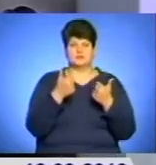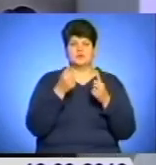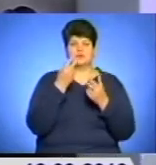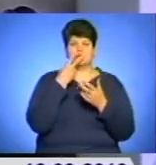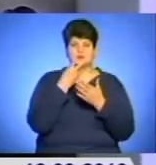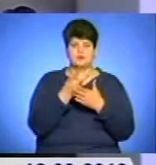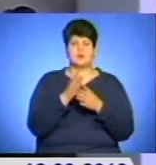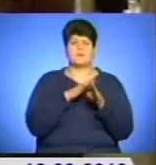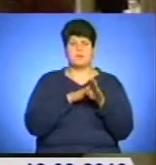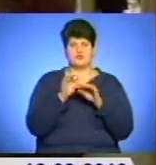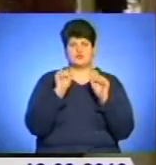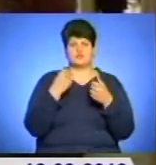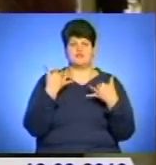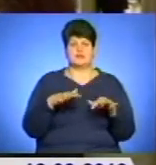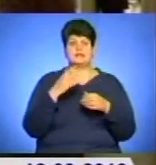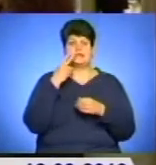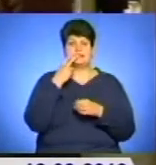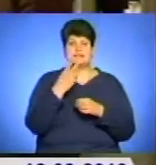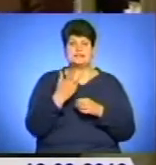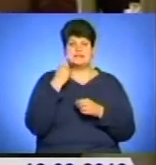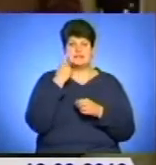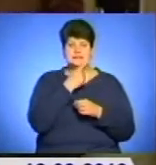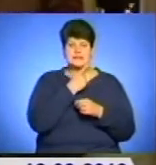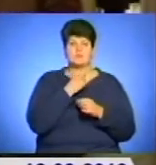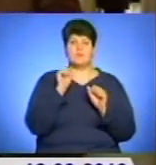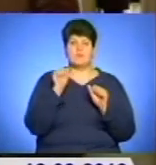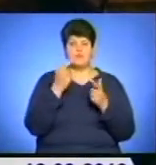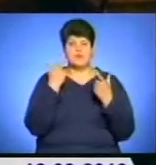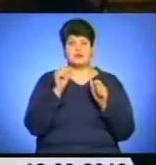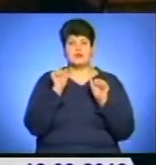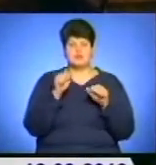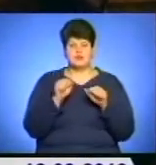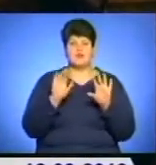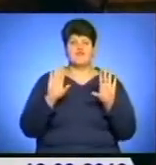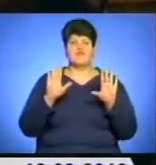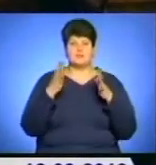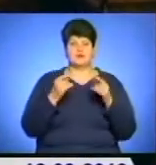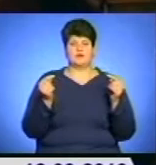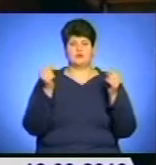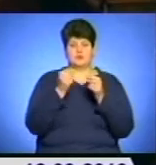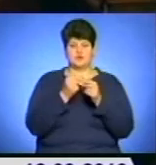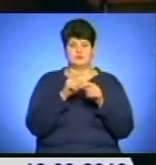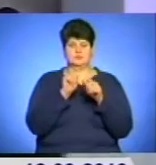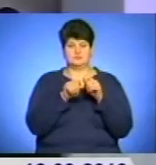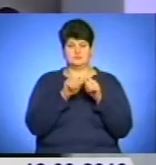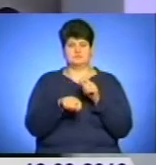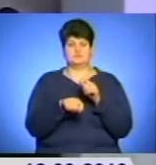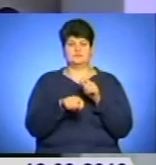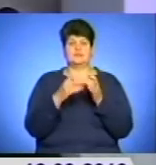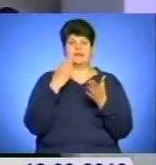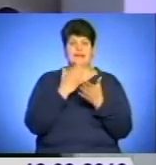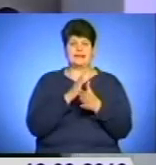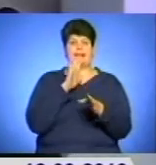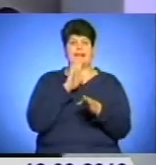повністю зору. Попередити хворобу можна, кажуть лікарі, але тільки у випадку вчасної діагностики. Є